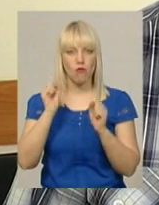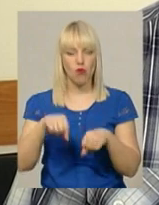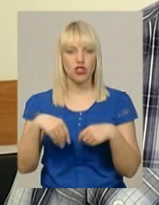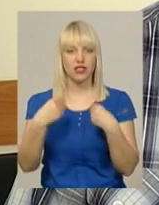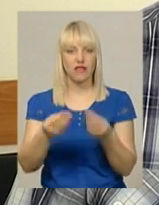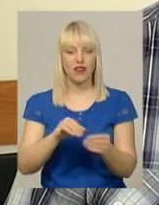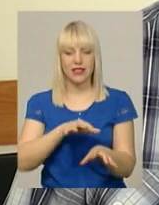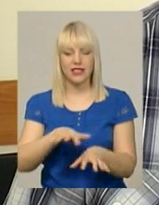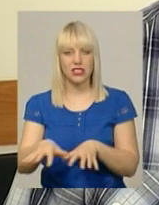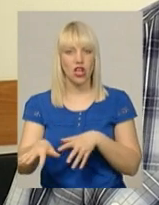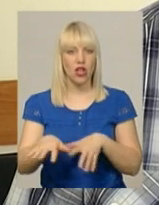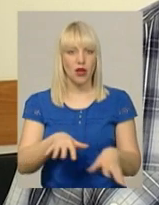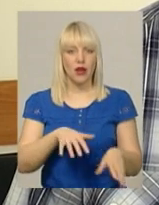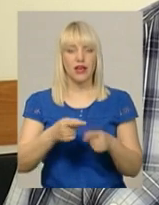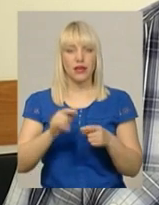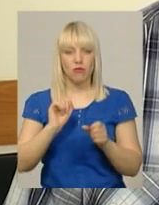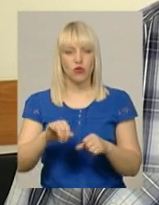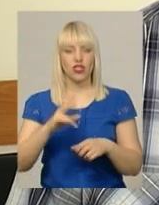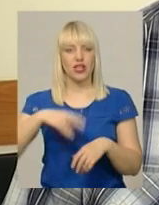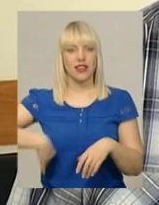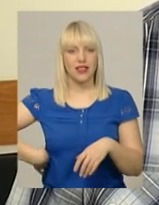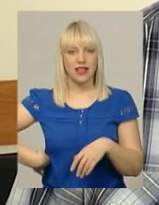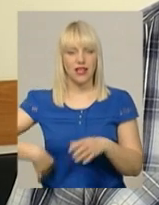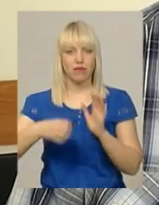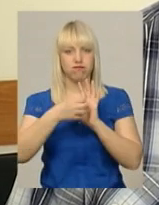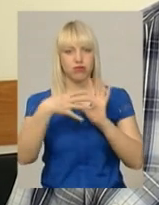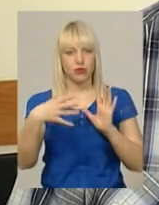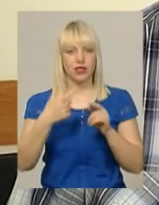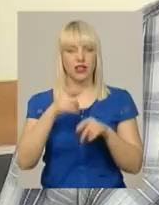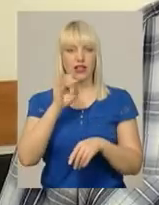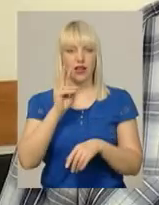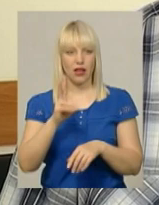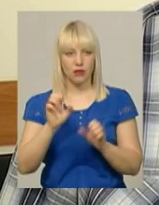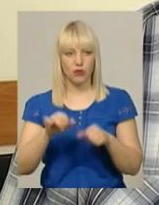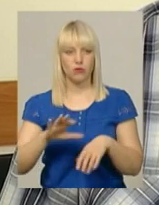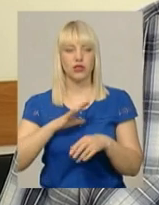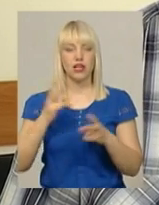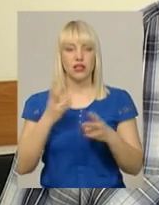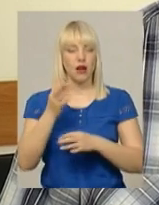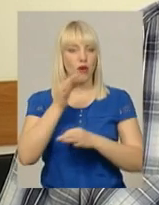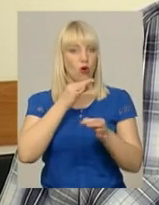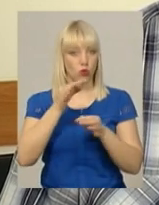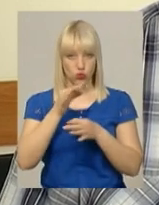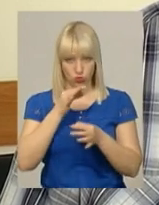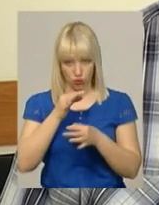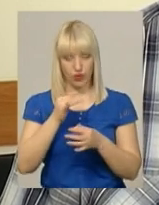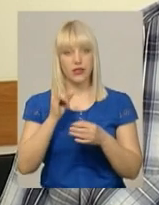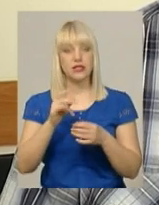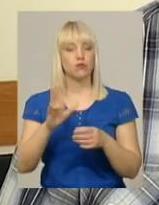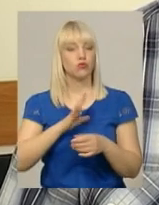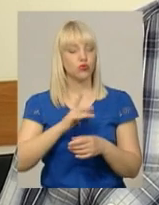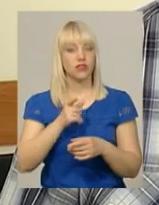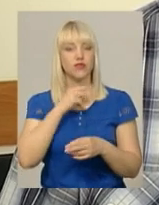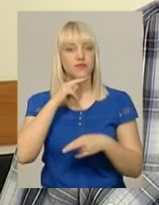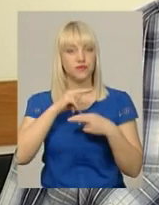це може закінчитися дуже нехорошим результатом. Консультуватись потрібно і треба, щоб бути настороженими.